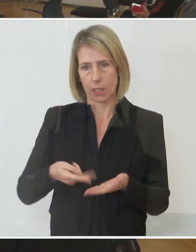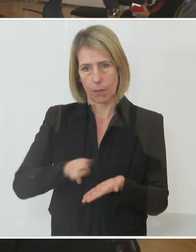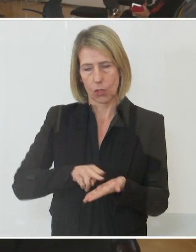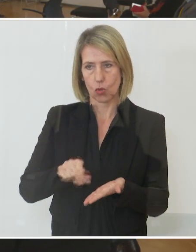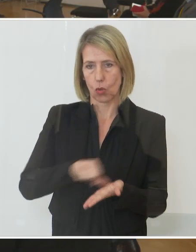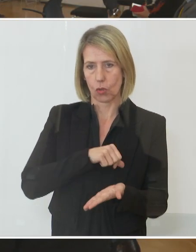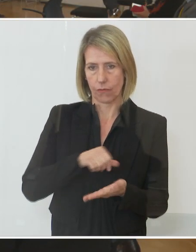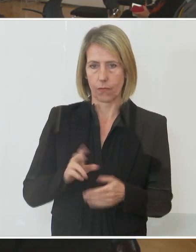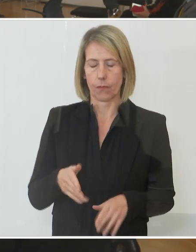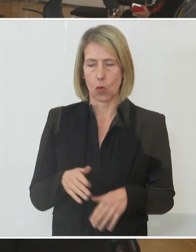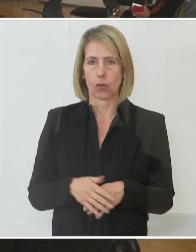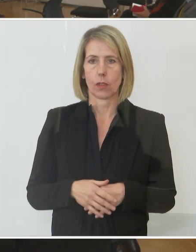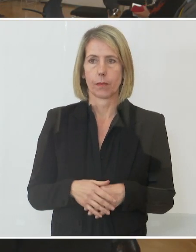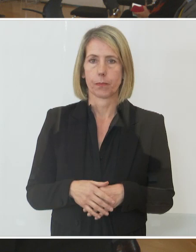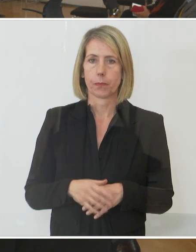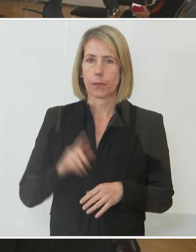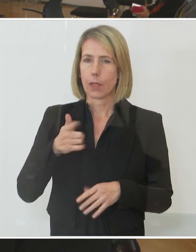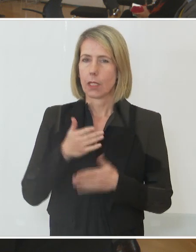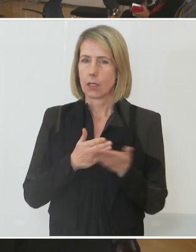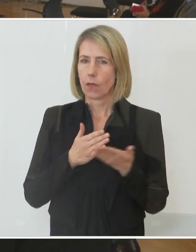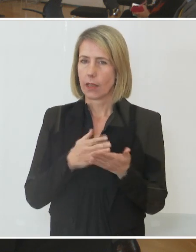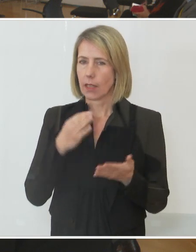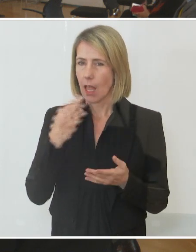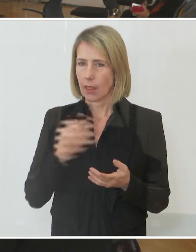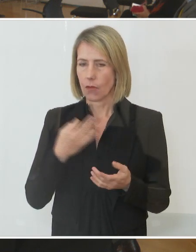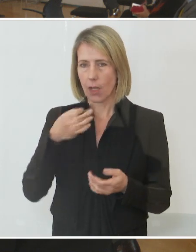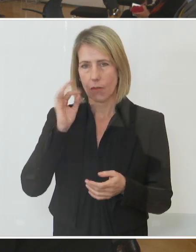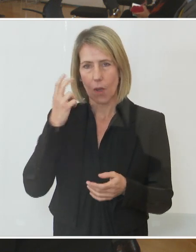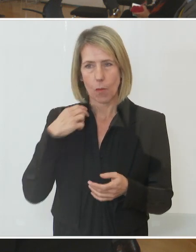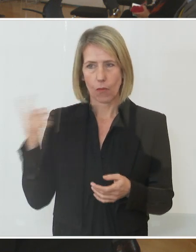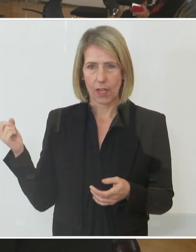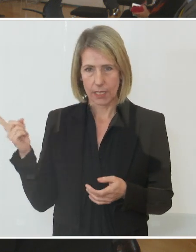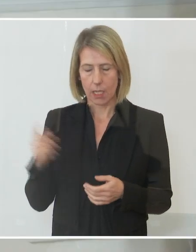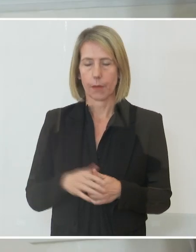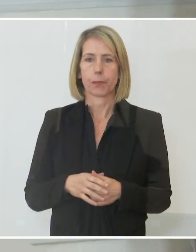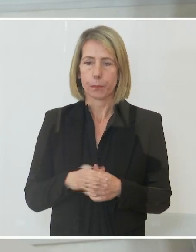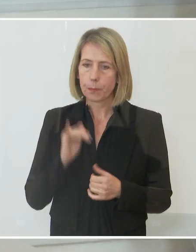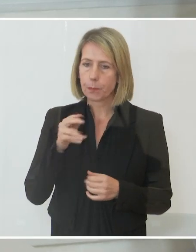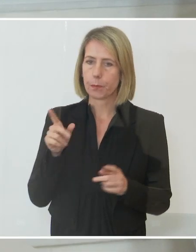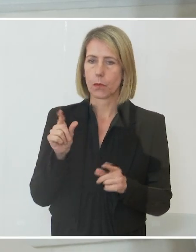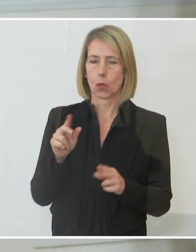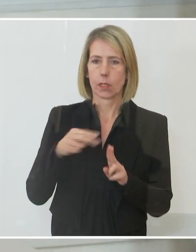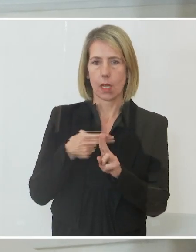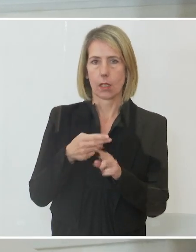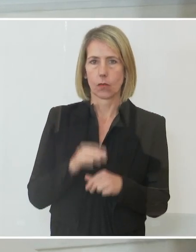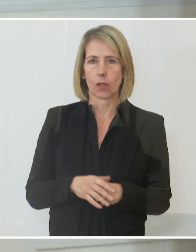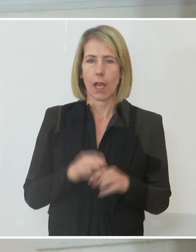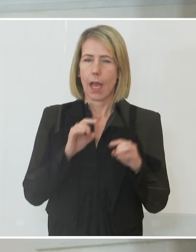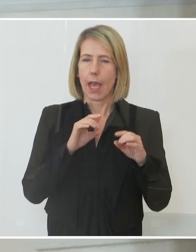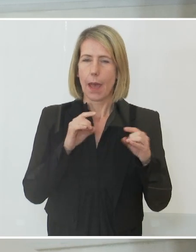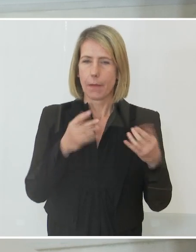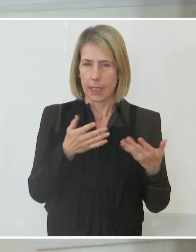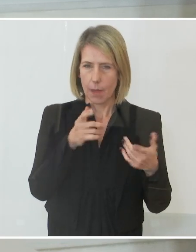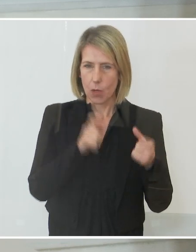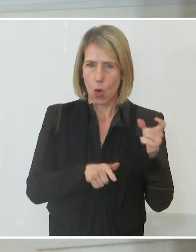Der zweite Teil der Frage hat sich an Frau Prof. Schernhammer gerichtet. Bitteschön. Wenn ich kurz darauf eingehen darf, aus der Sicht des Epidemiolog